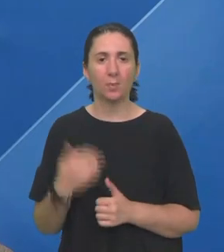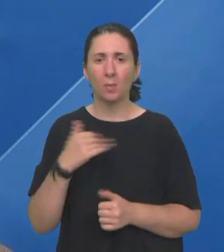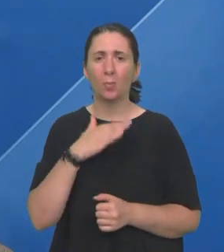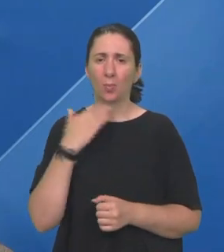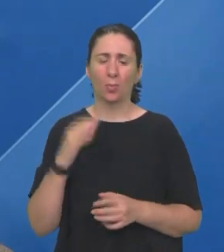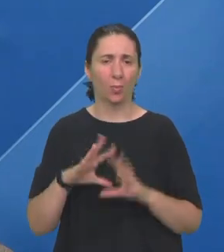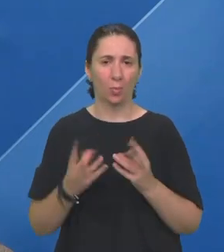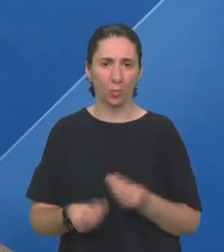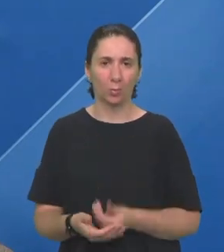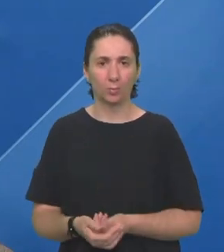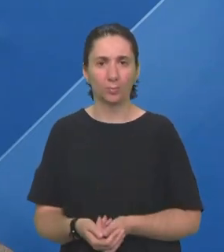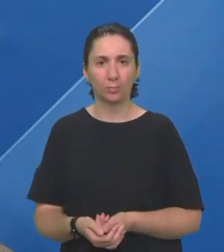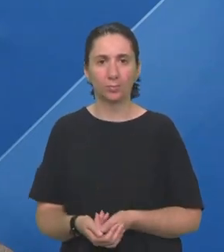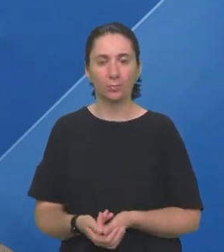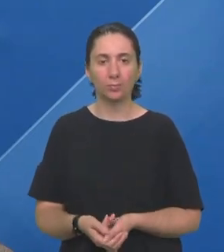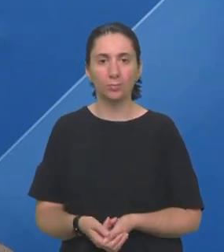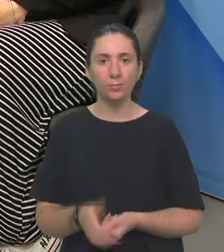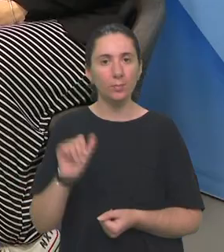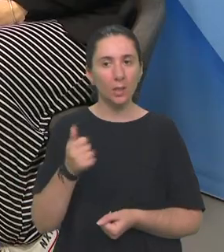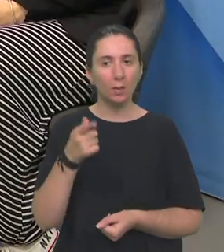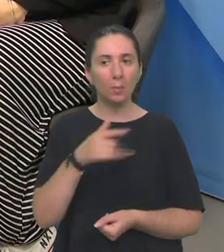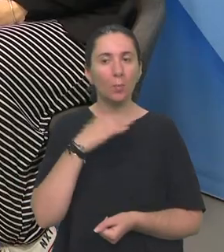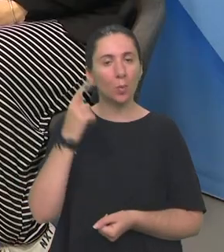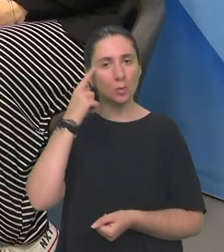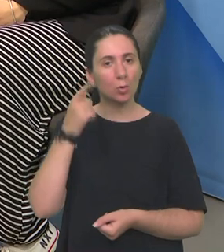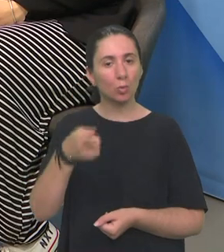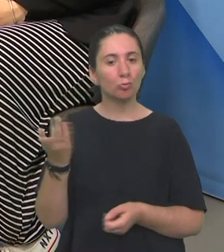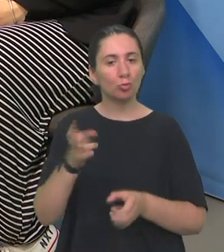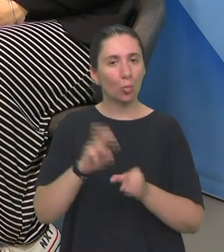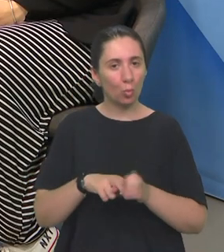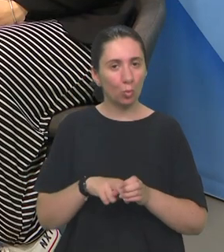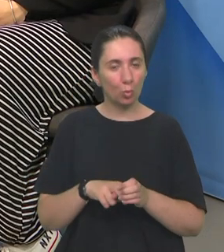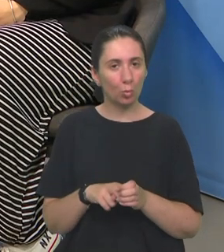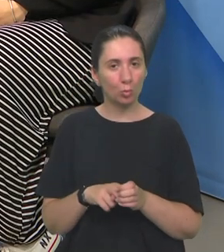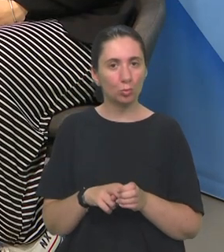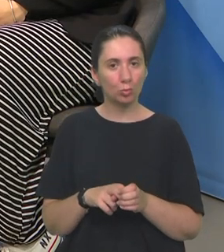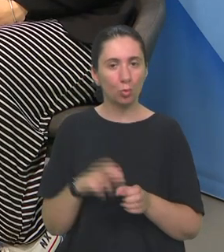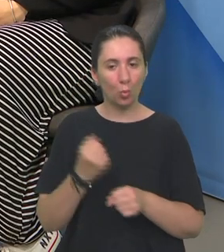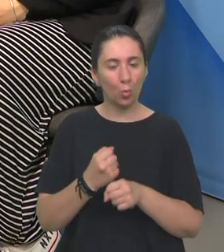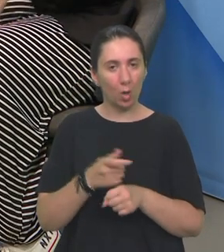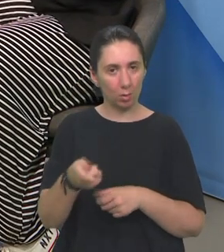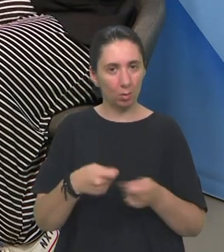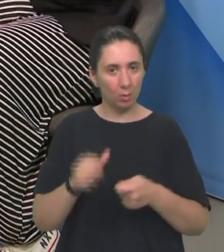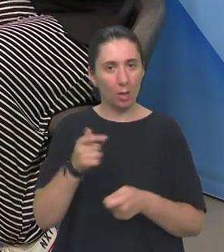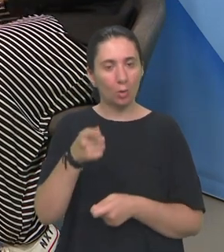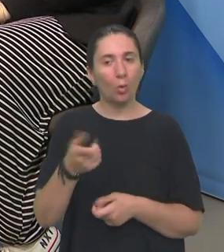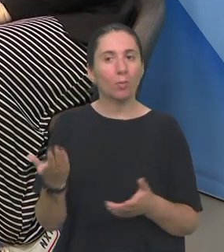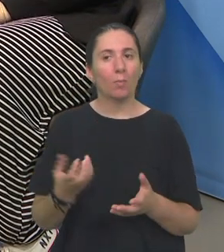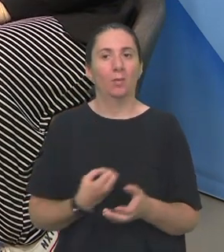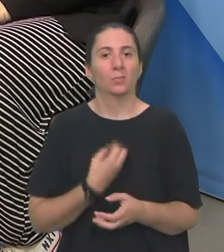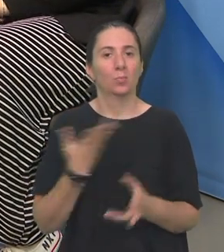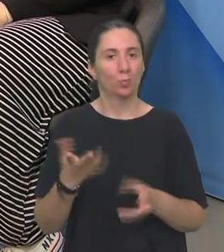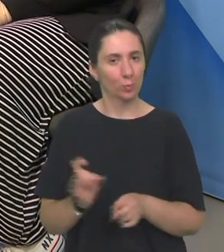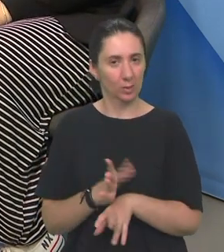Ima puno puno Jel ti puno znači to što si uključena u rad tih udruga? Jel ti to na neki način